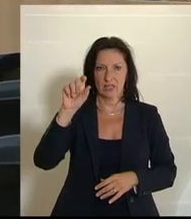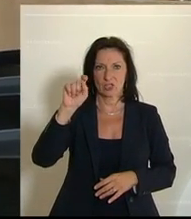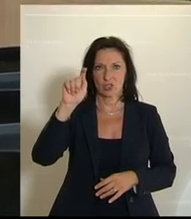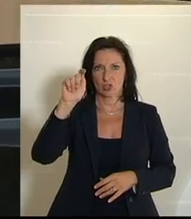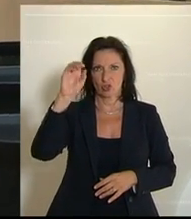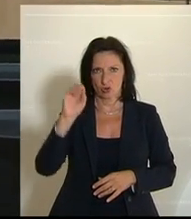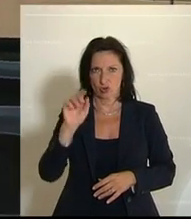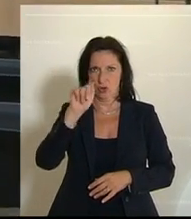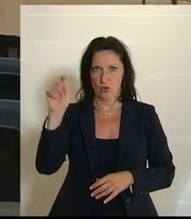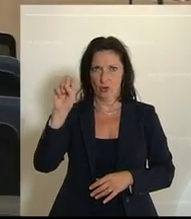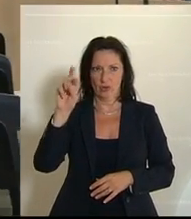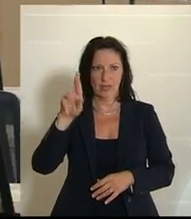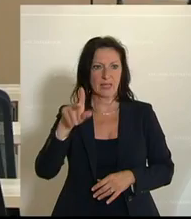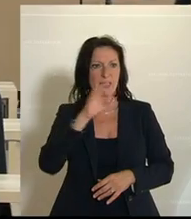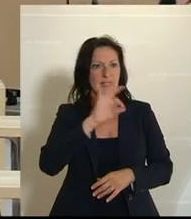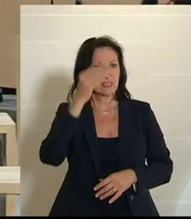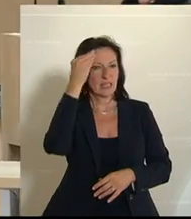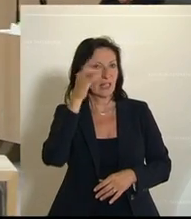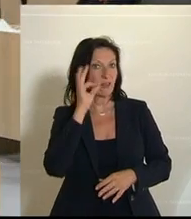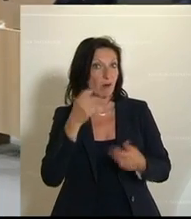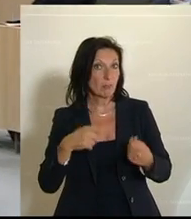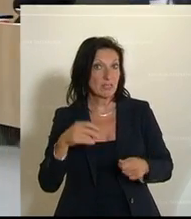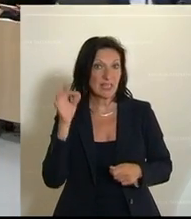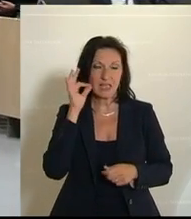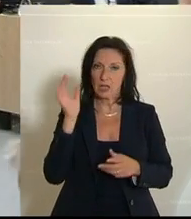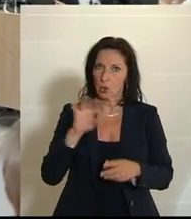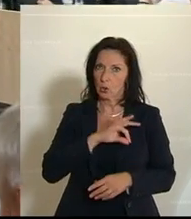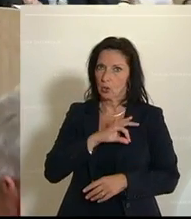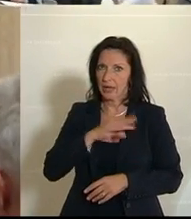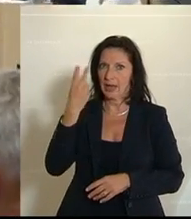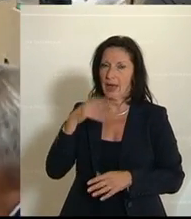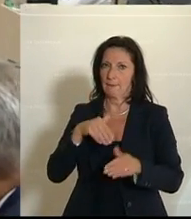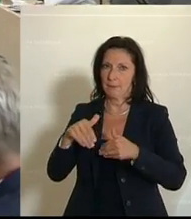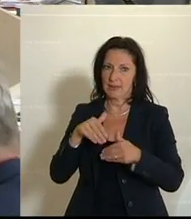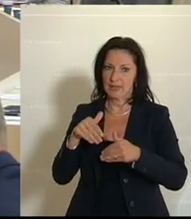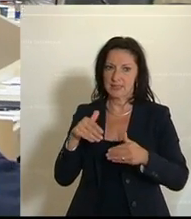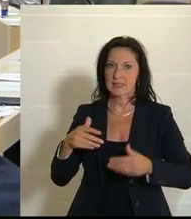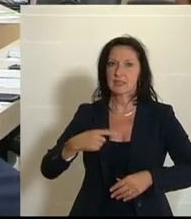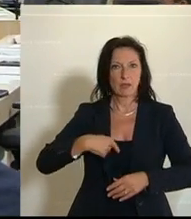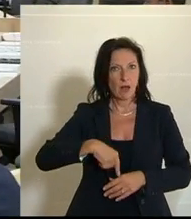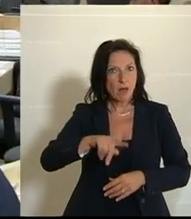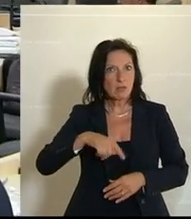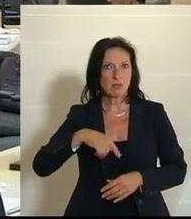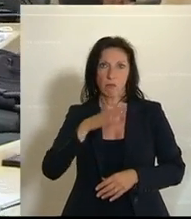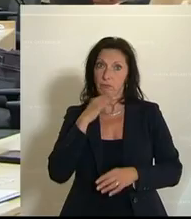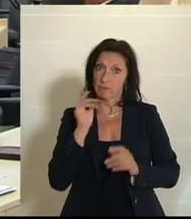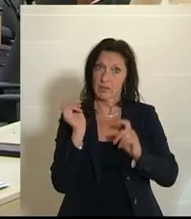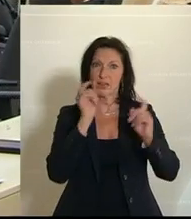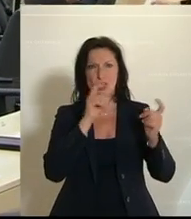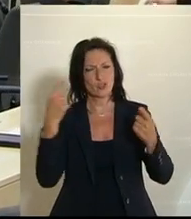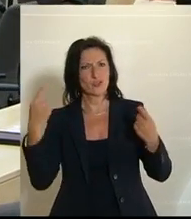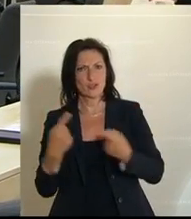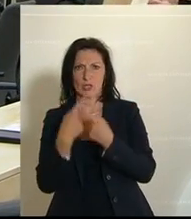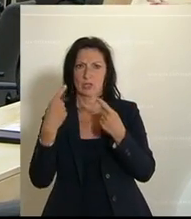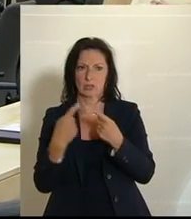Sehr geehrte Frau Präsidentin, Kolleginnen und Kollegen, sehr geehrter Herr Minister, wir haben ja die Woche eine Menge debattiert und gestritten